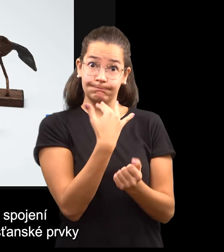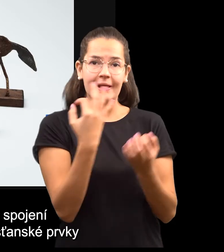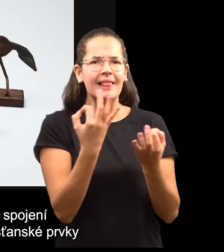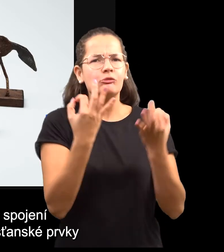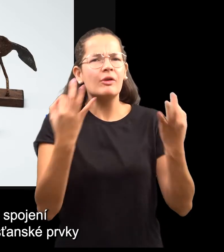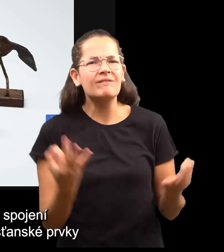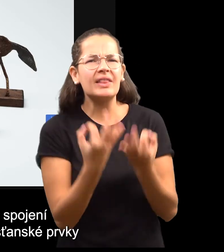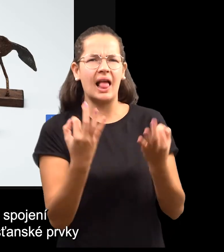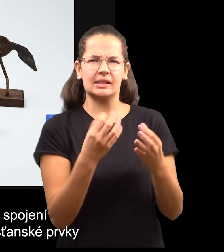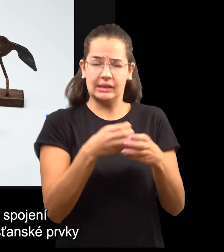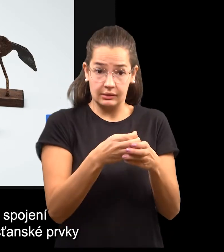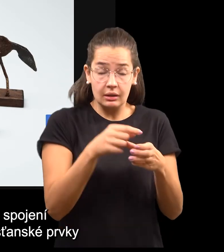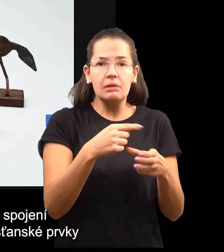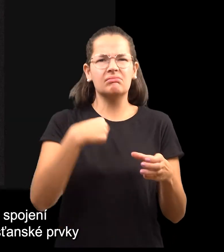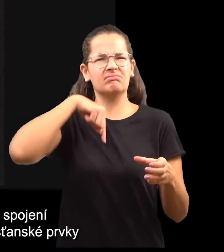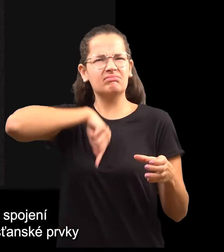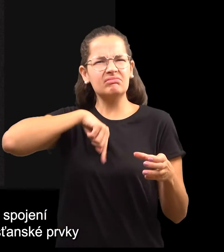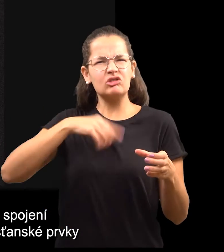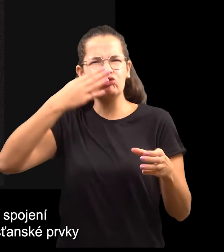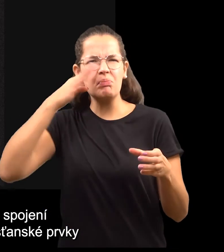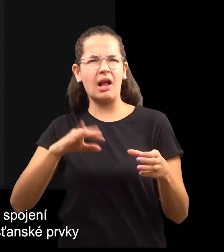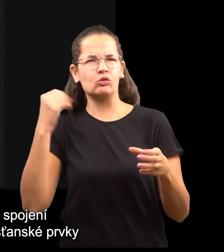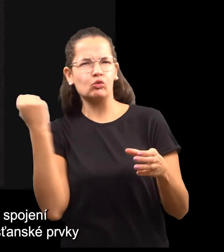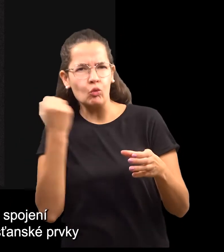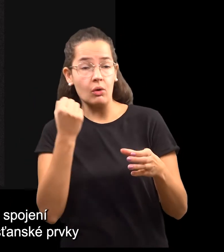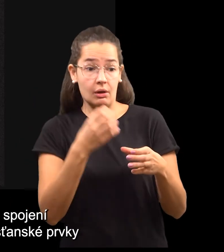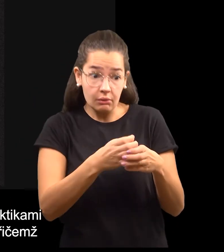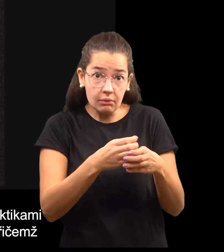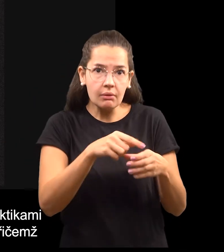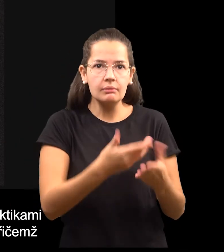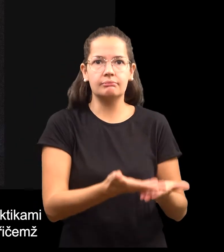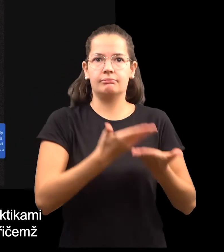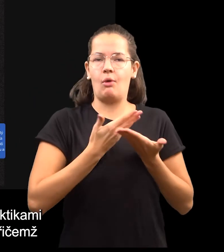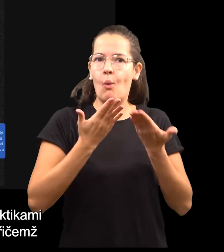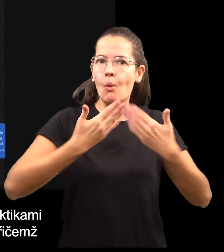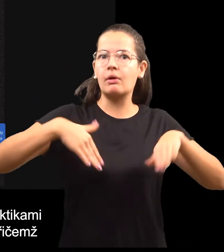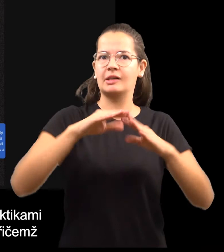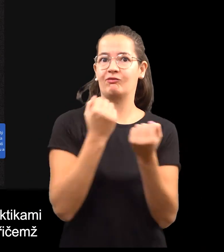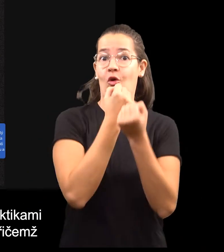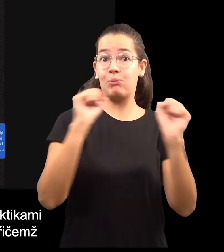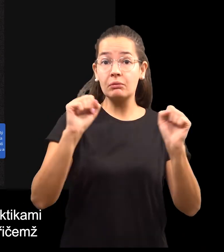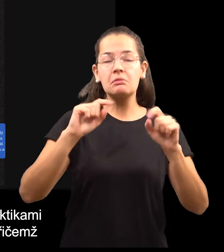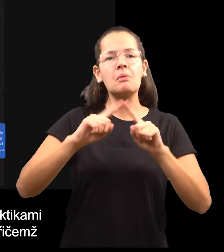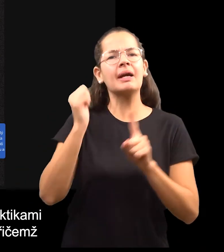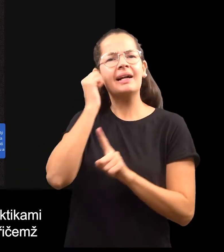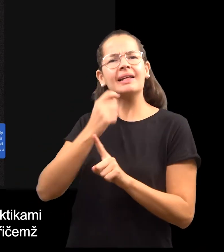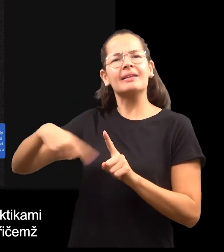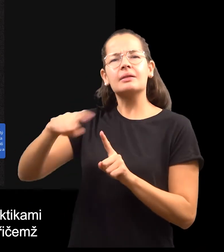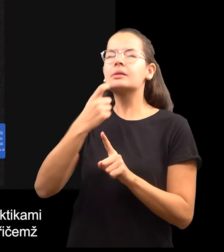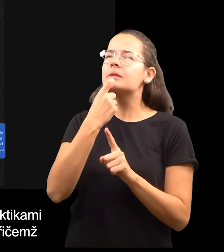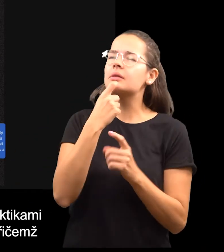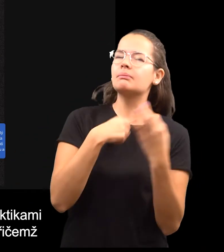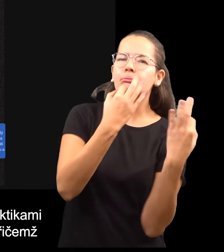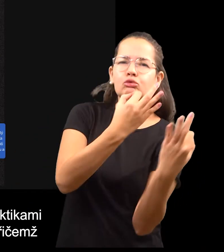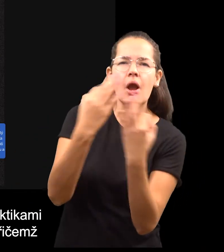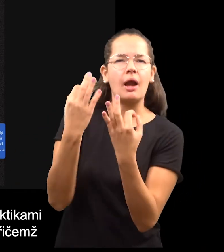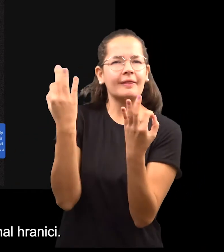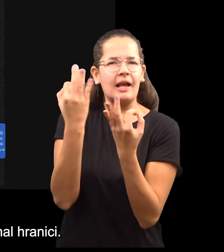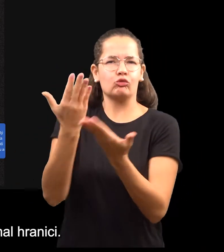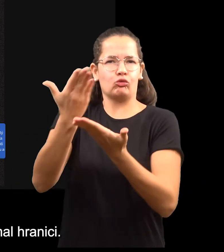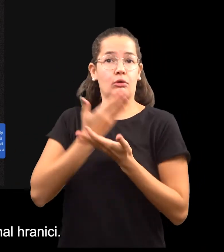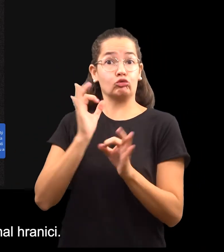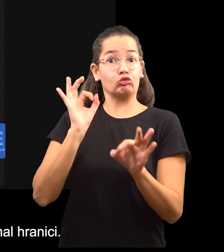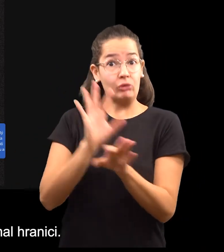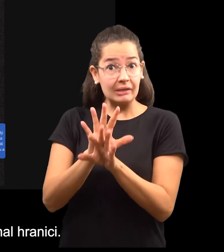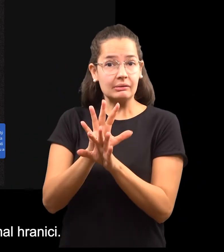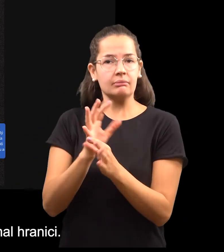spojení zdánlivě neslučitelného. Křesťanské prvky tvořili s magickými praktikami neoddělitelný celek, přičemž